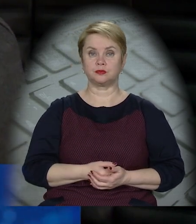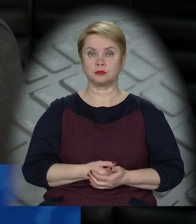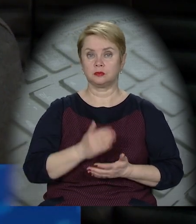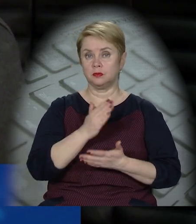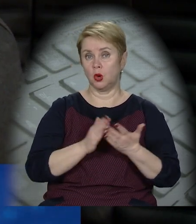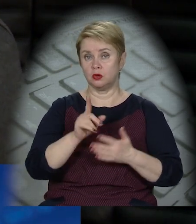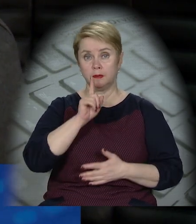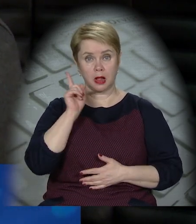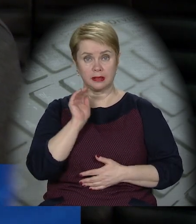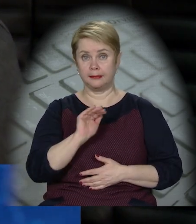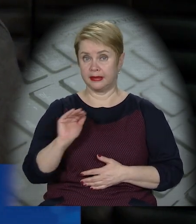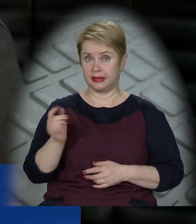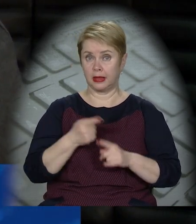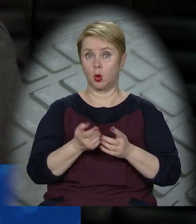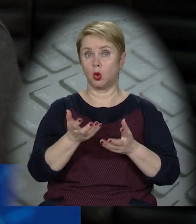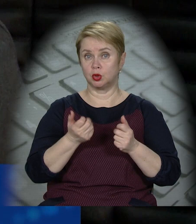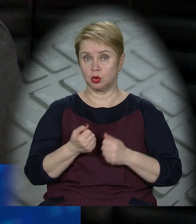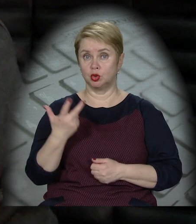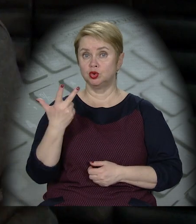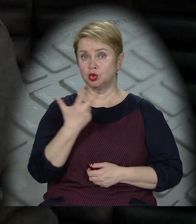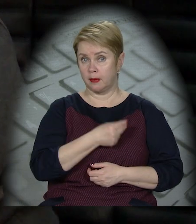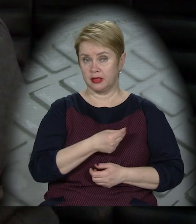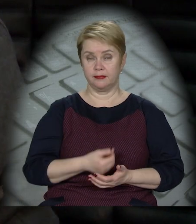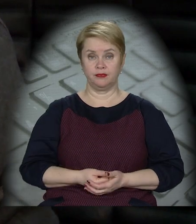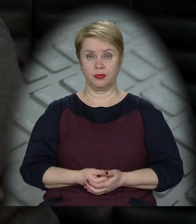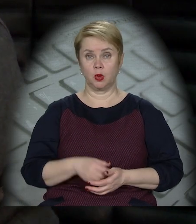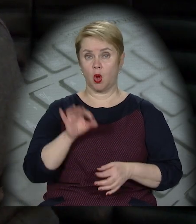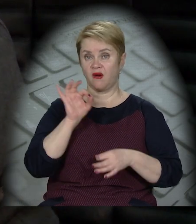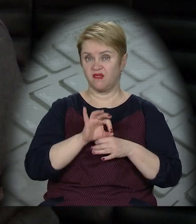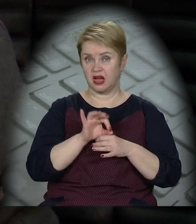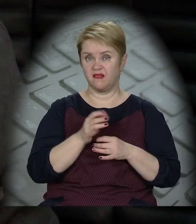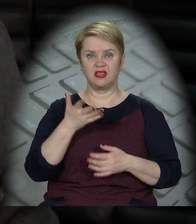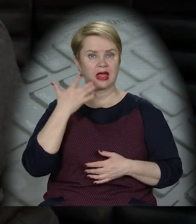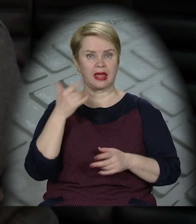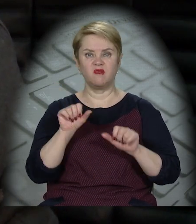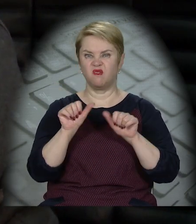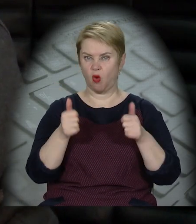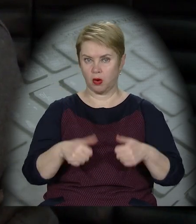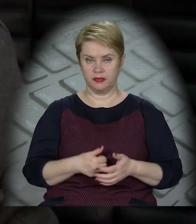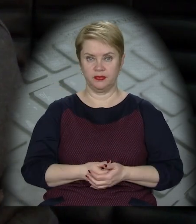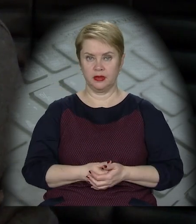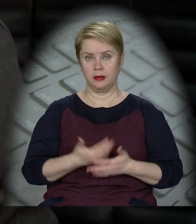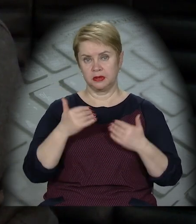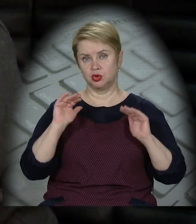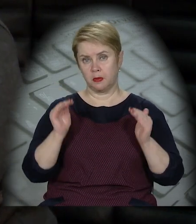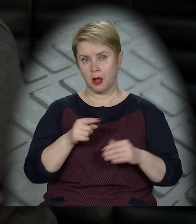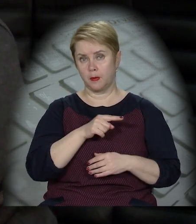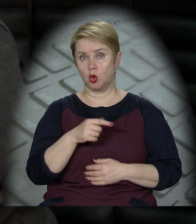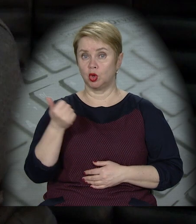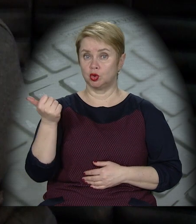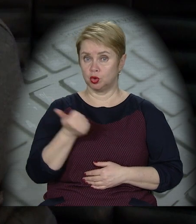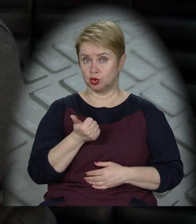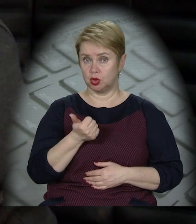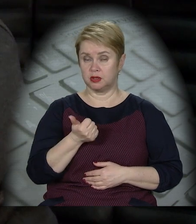зовсім молоді підлітки, які отримують щеплення, хворіють в легкій формі. Більш-менше протягом